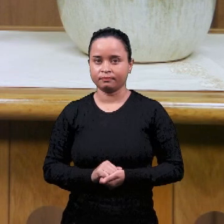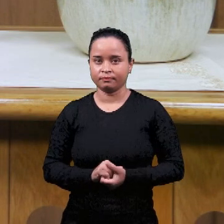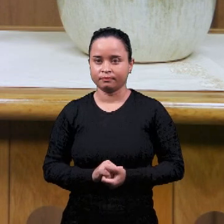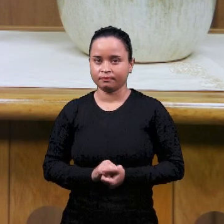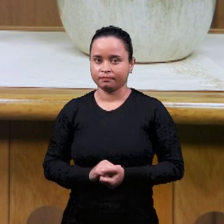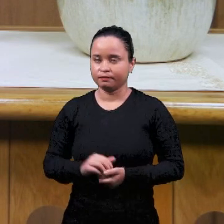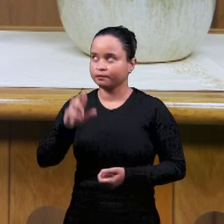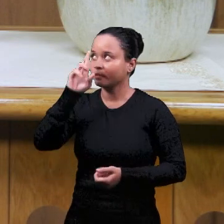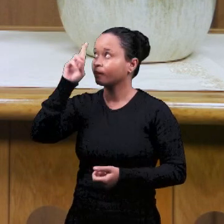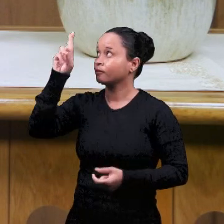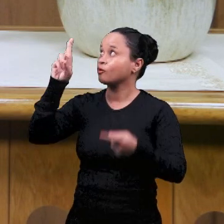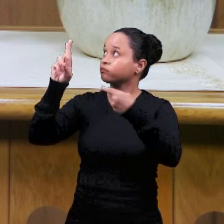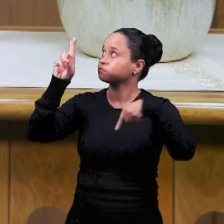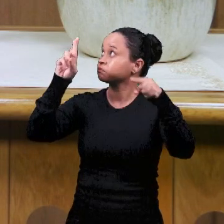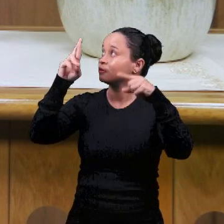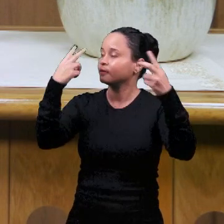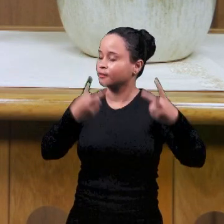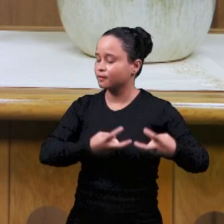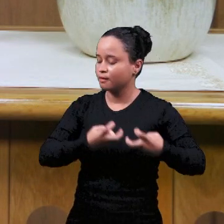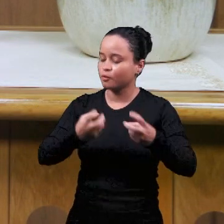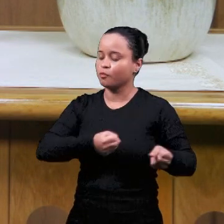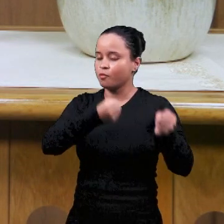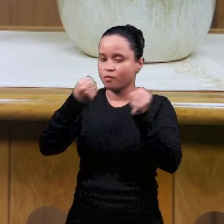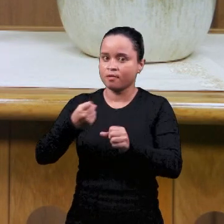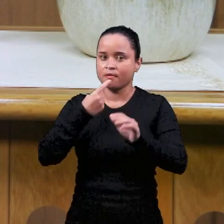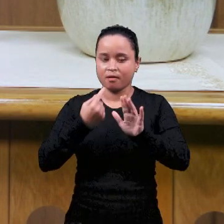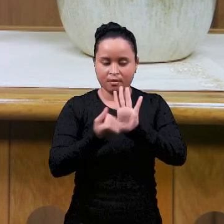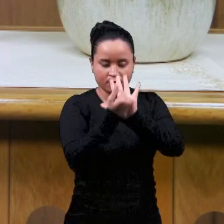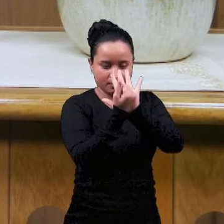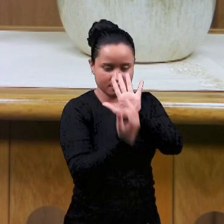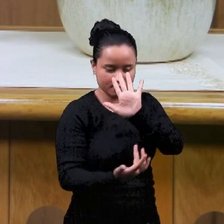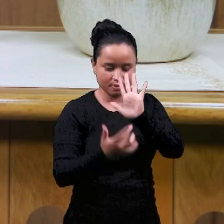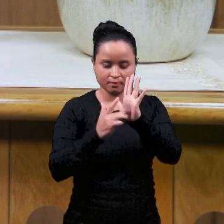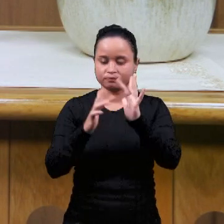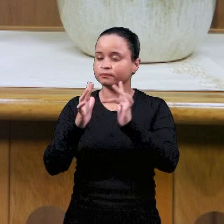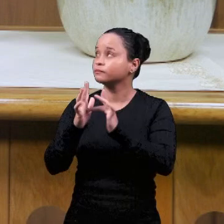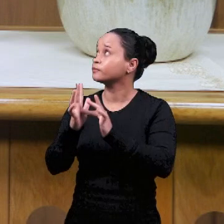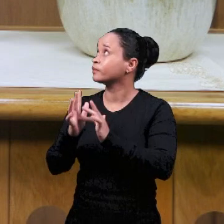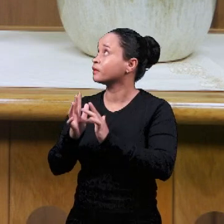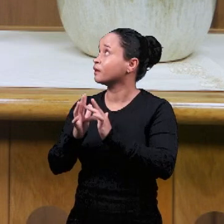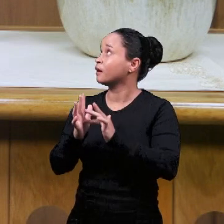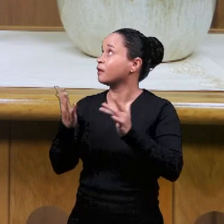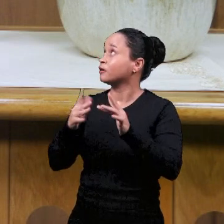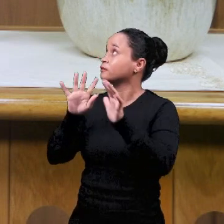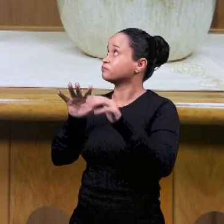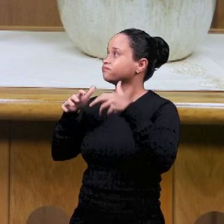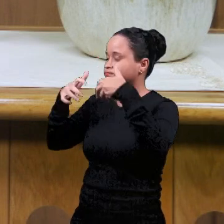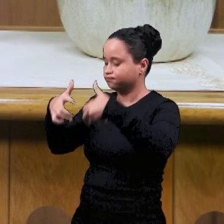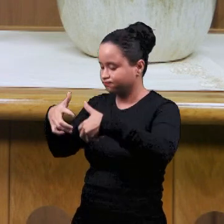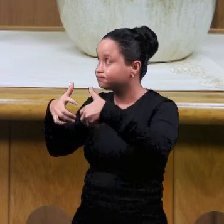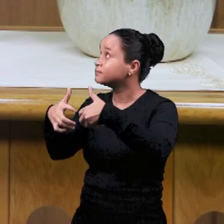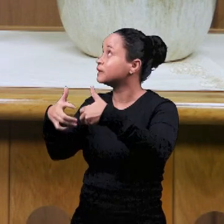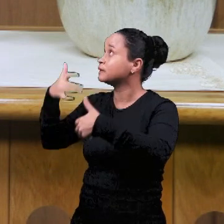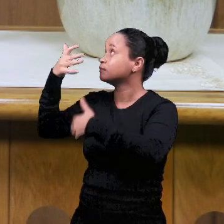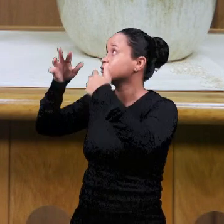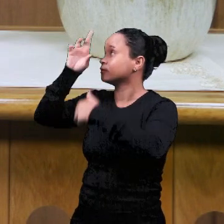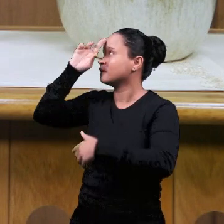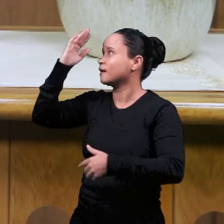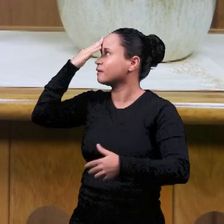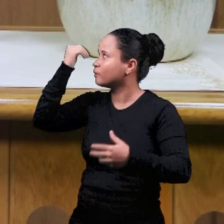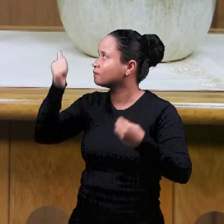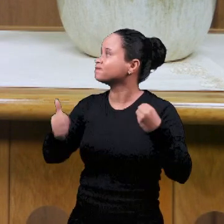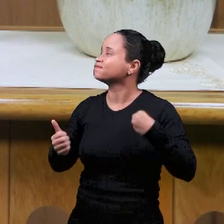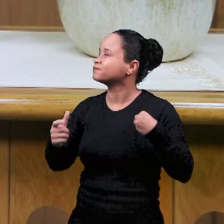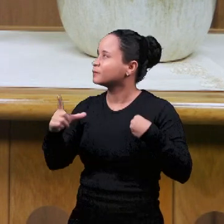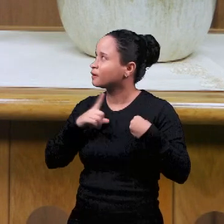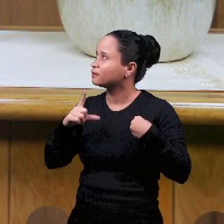Господь, мы взываем о силе крови Иисуса Христа. Мы предстаем пред Тобой, признавая грех